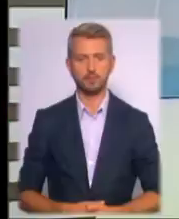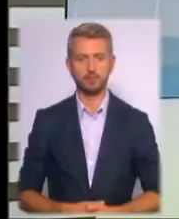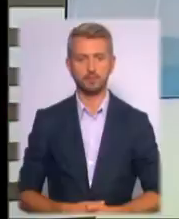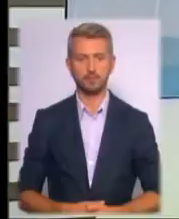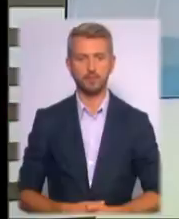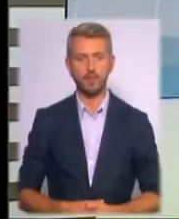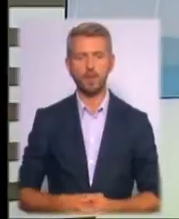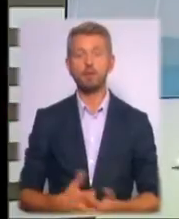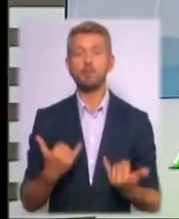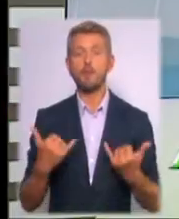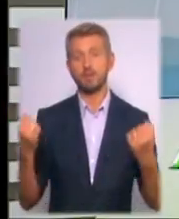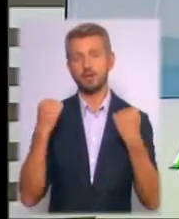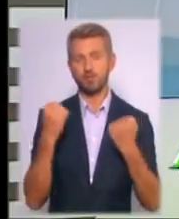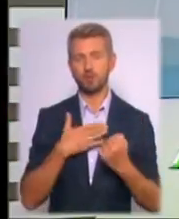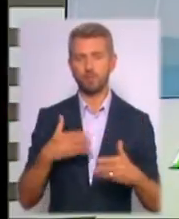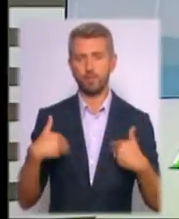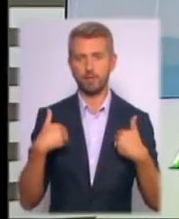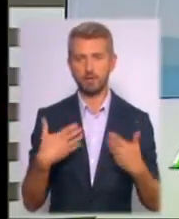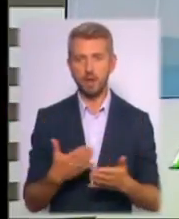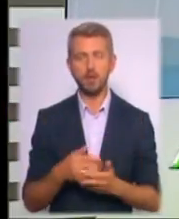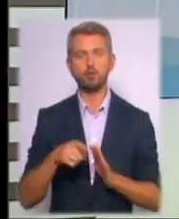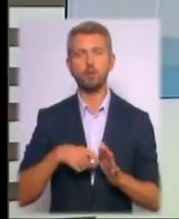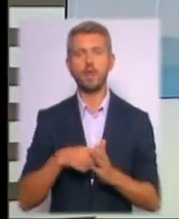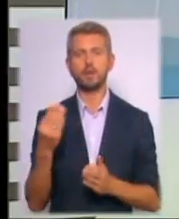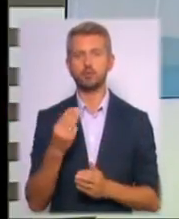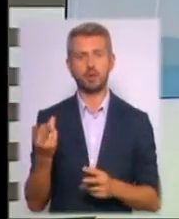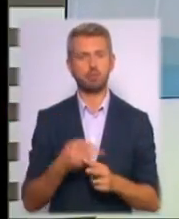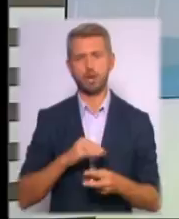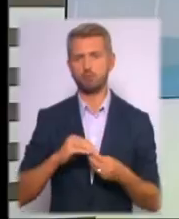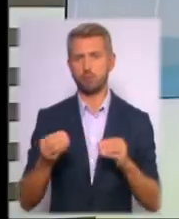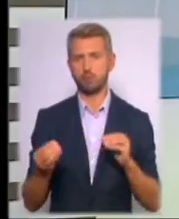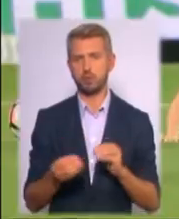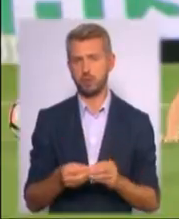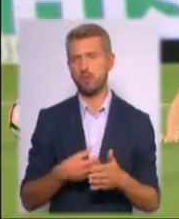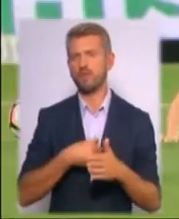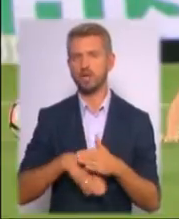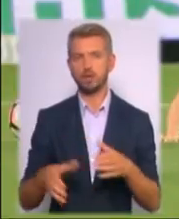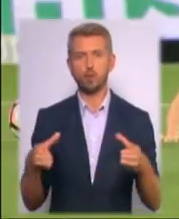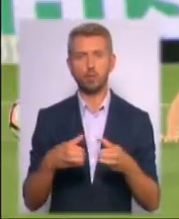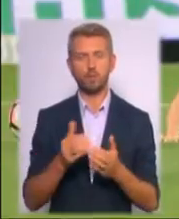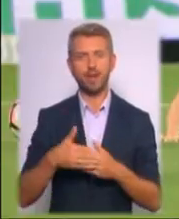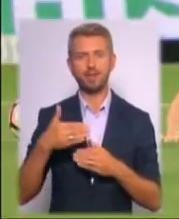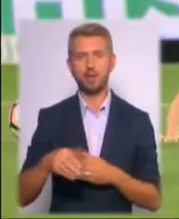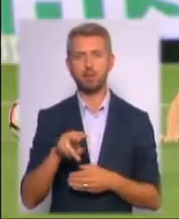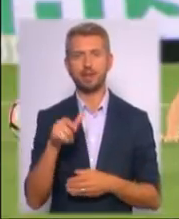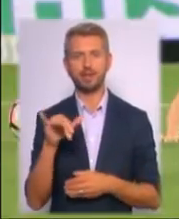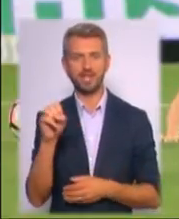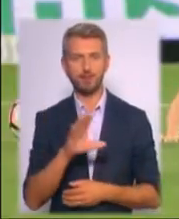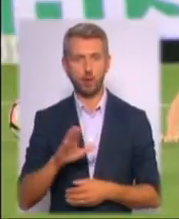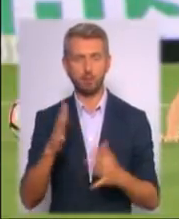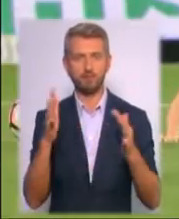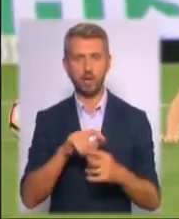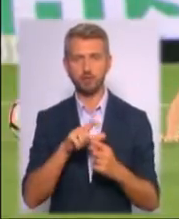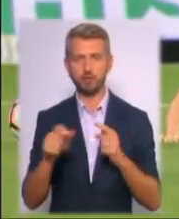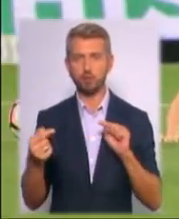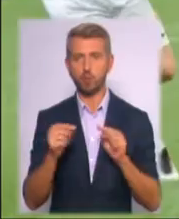В ефірі «Спорт» моє вітання. Донецький «Шахтар» без проблем уформив вихід до групового етапу Ліги Європи. У матчі відповіді